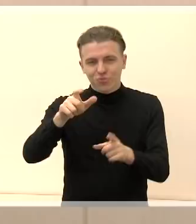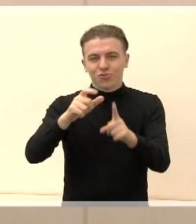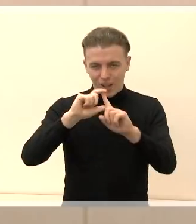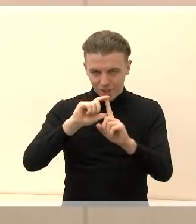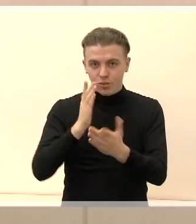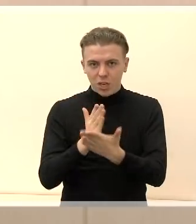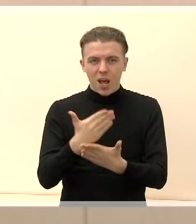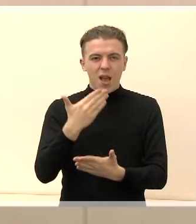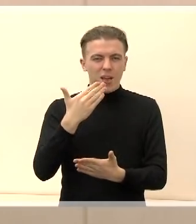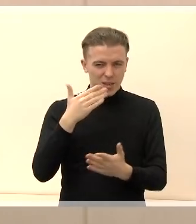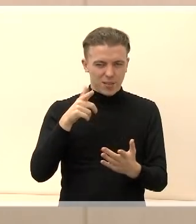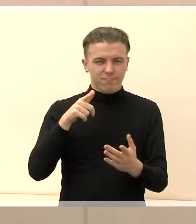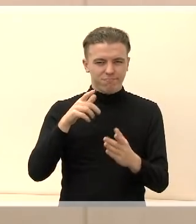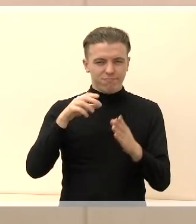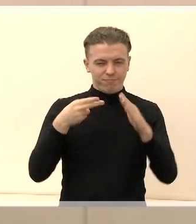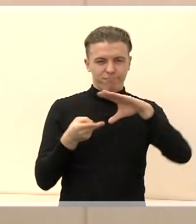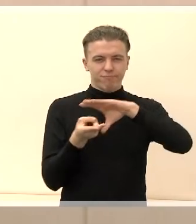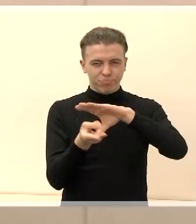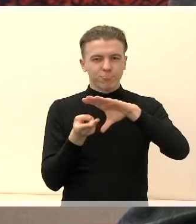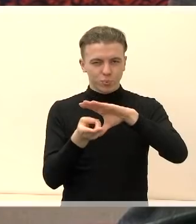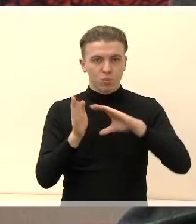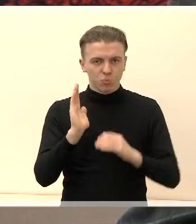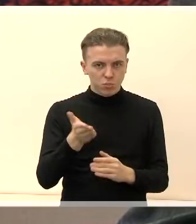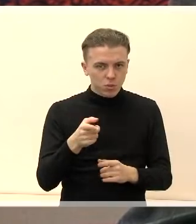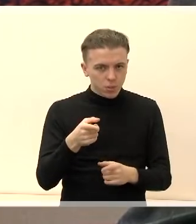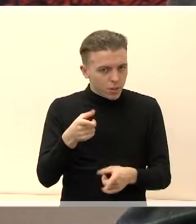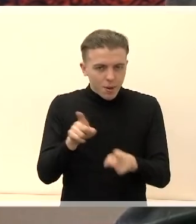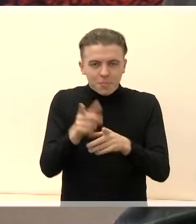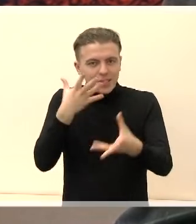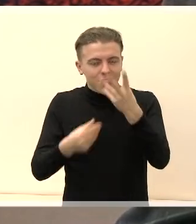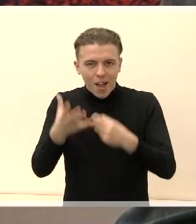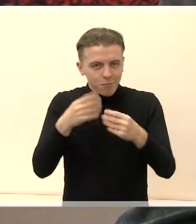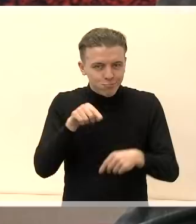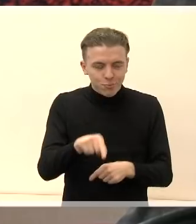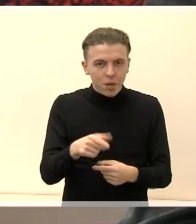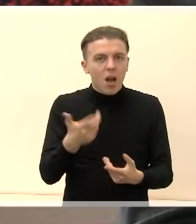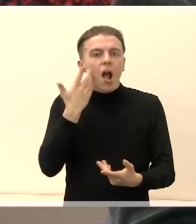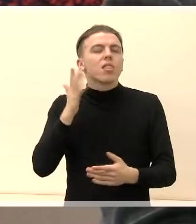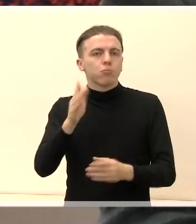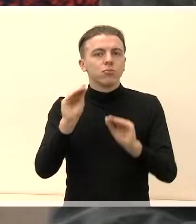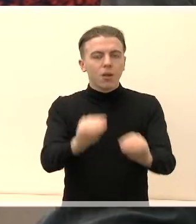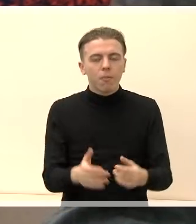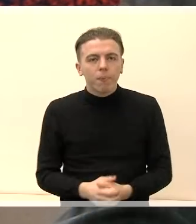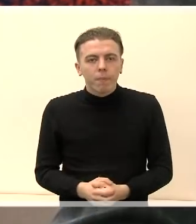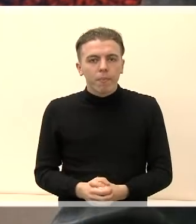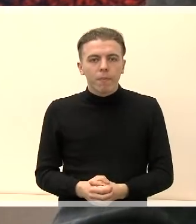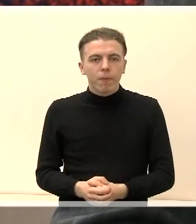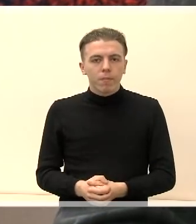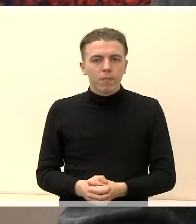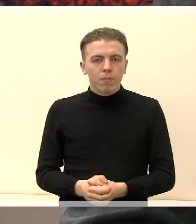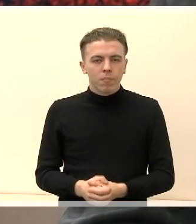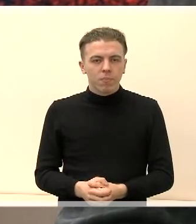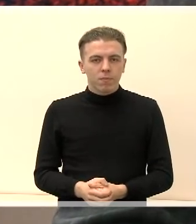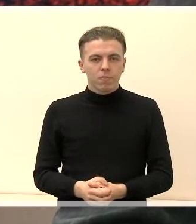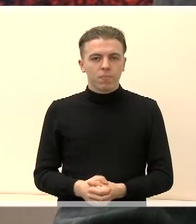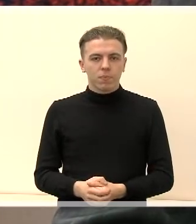magnetinių rezonansų tomografas, kažkokis stebuklingas prietaisas. Kada jis bus? Jūs irgi žadote? Tai yra